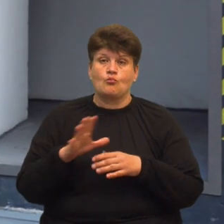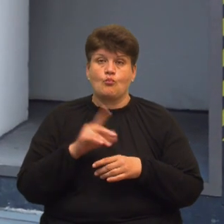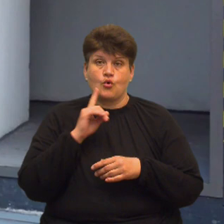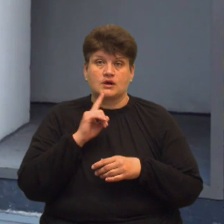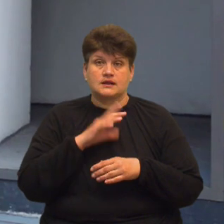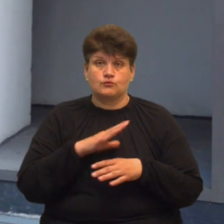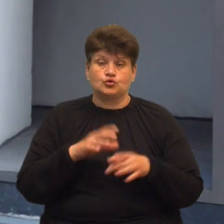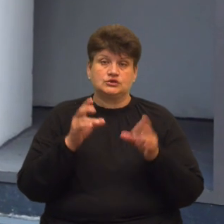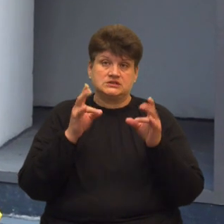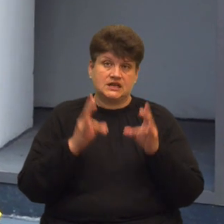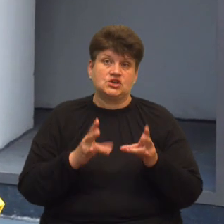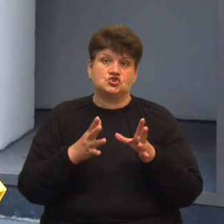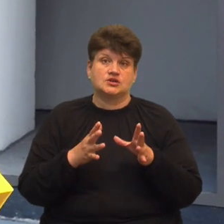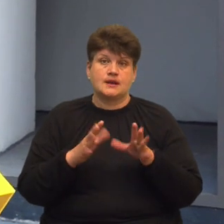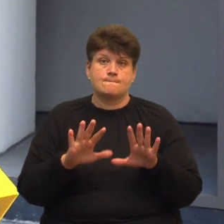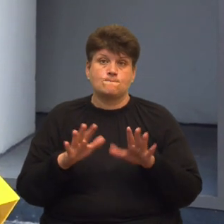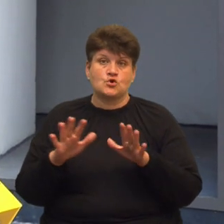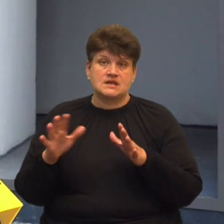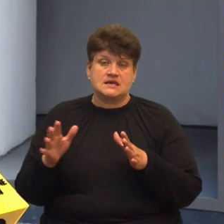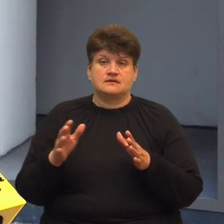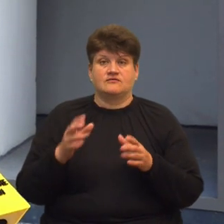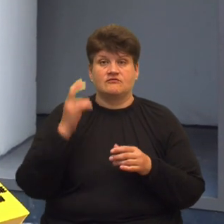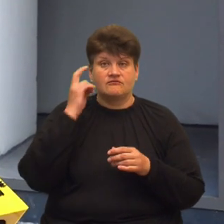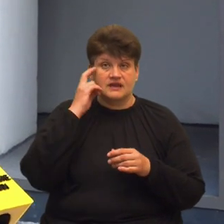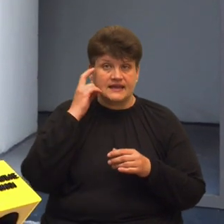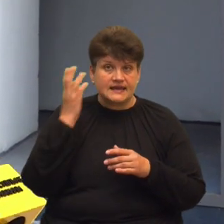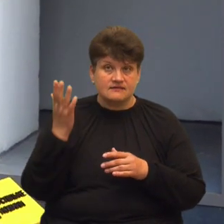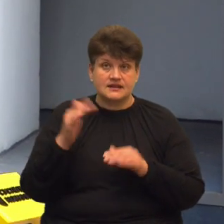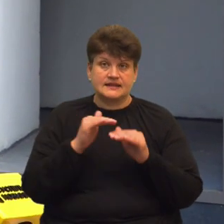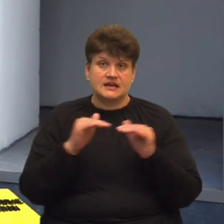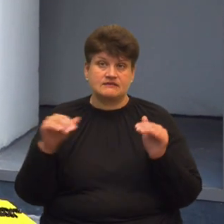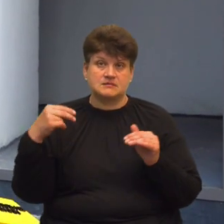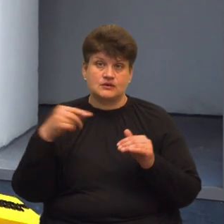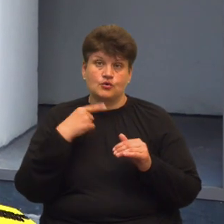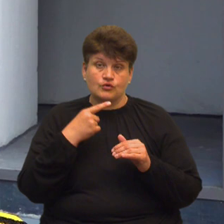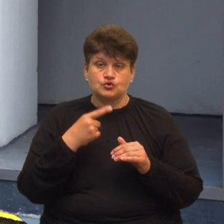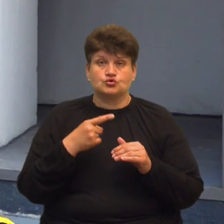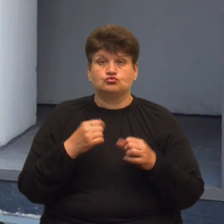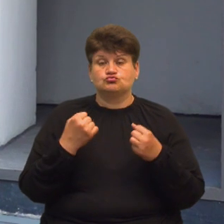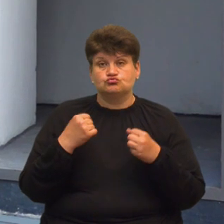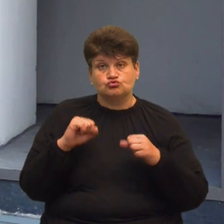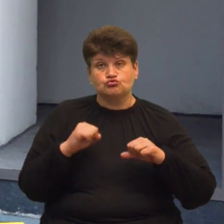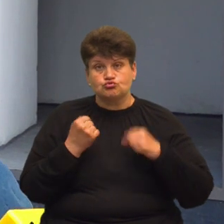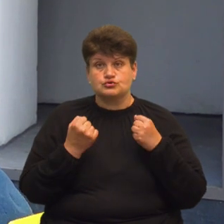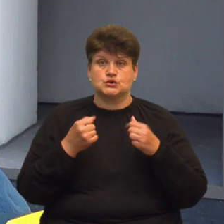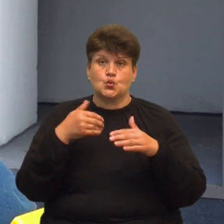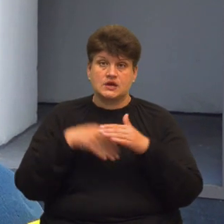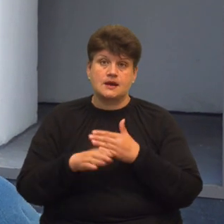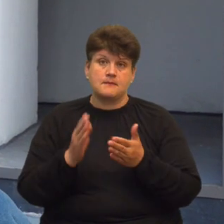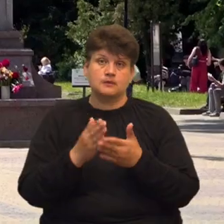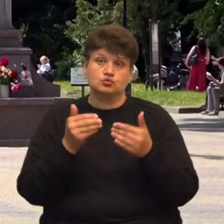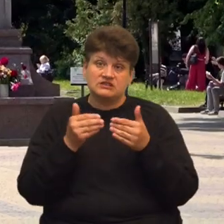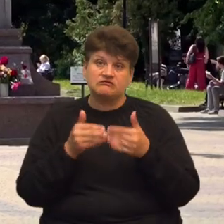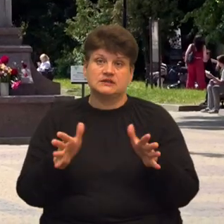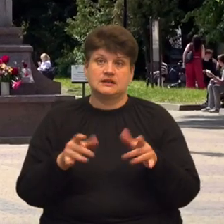коли не змогли потрапити в укриття. І коли вже на рівні президента сказали, що, друзі, укриття мають бути доступними та відкриття, у Тернополі почалися, відповідно,